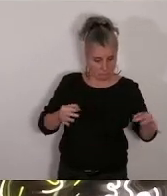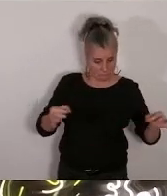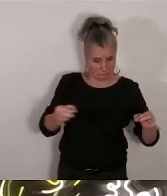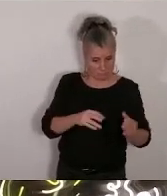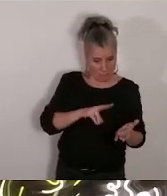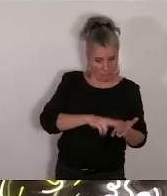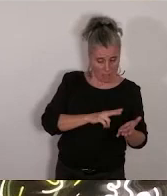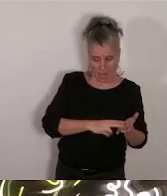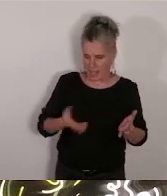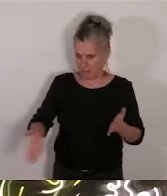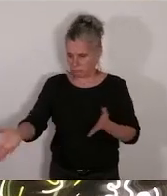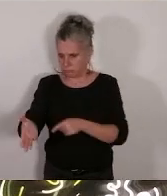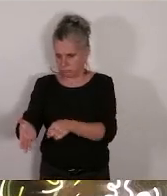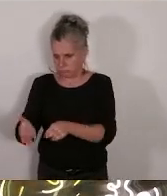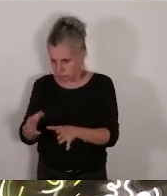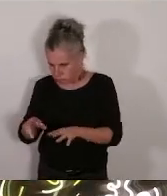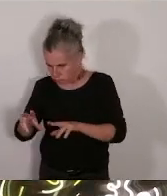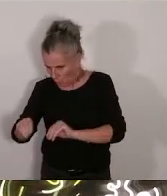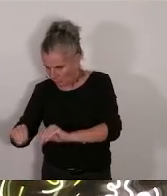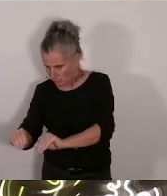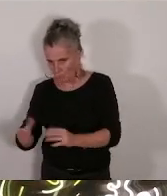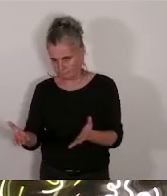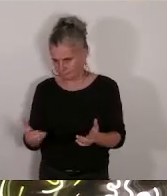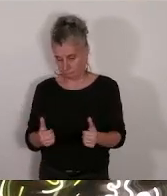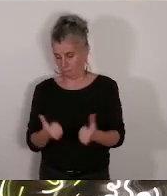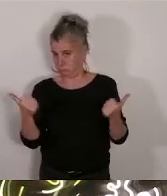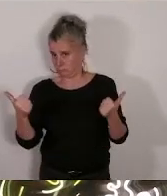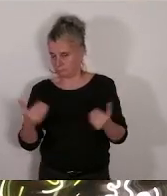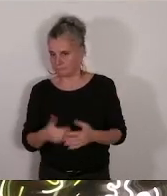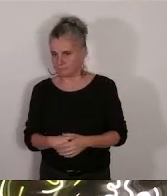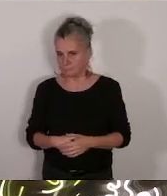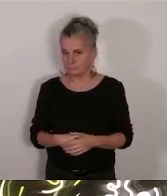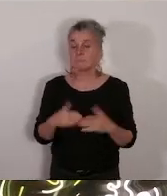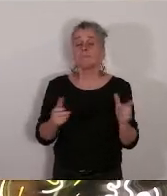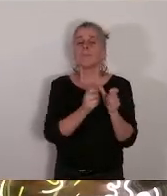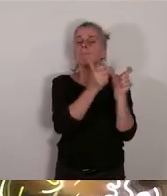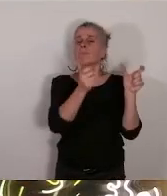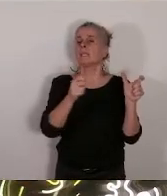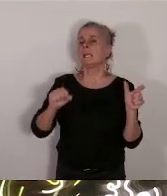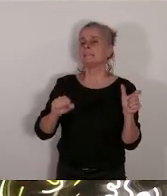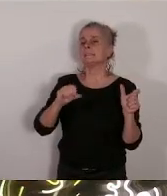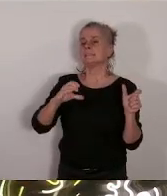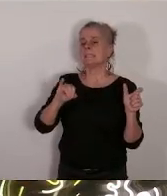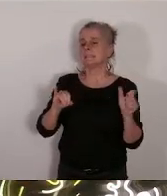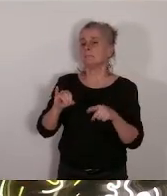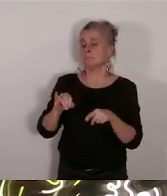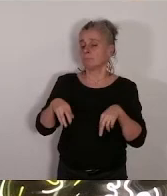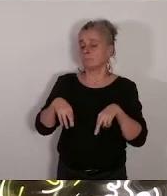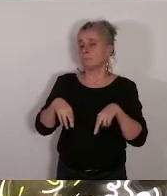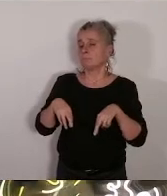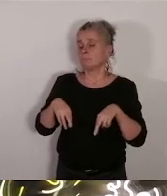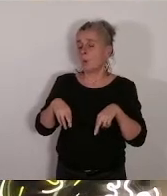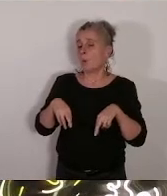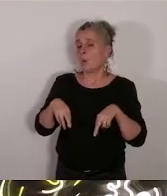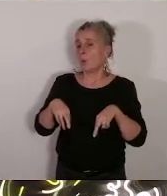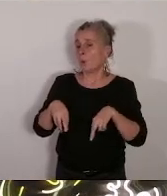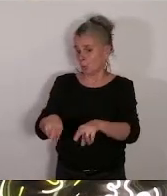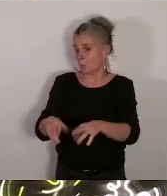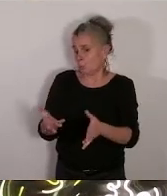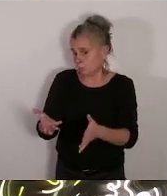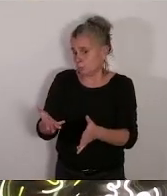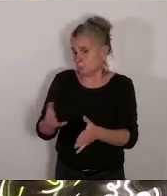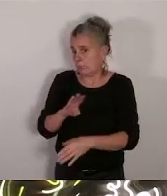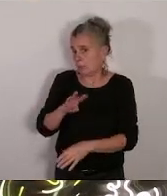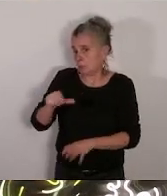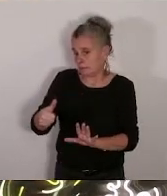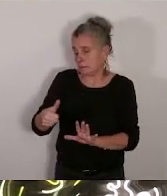qui est étonnant une entreprise très récente la SCI 46 Tapis Vert propriétaire d'une parcelle sur laquelle est